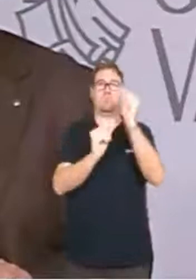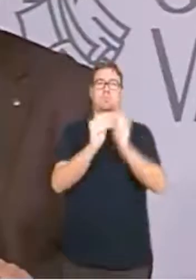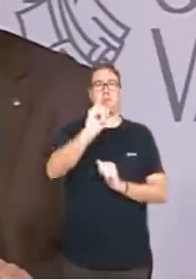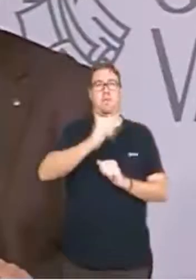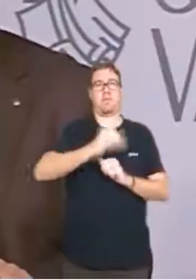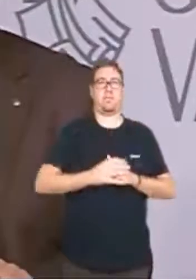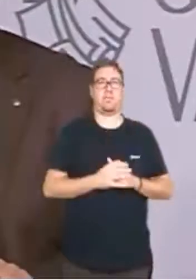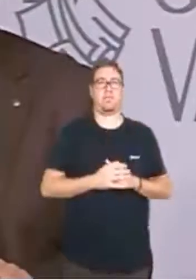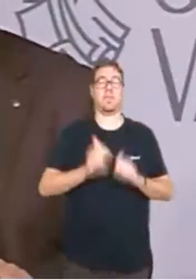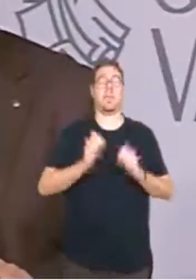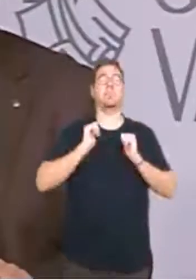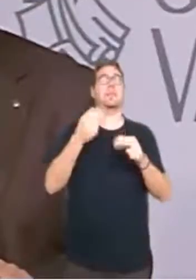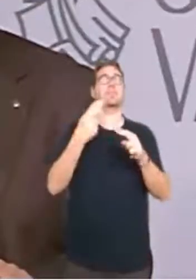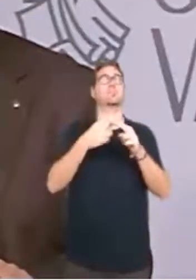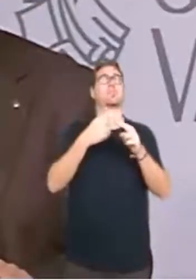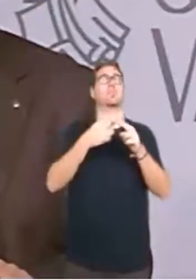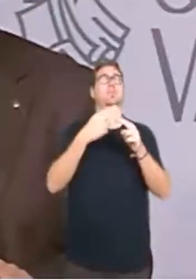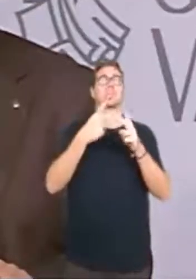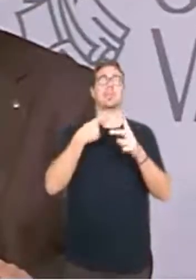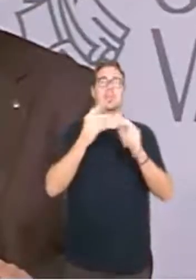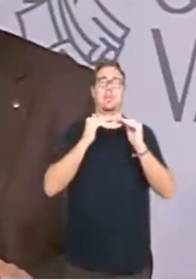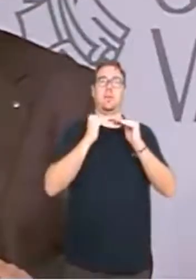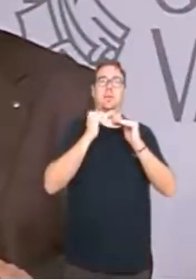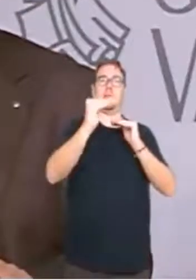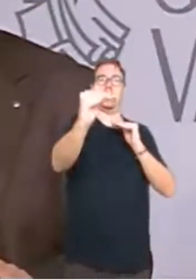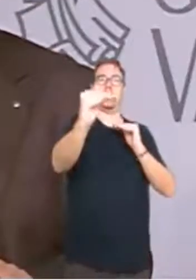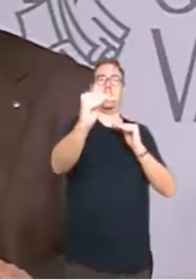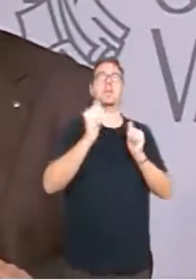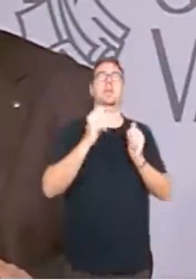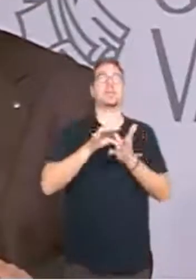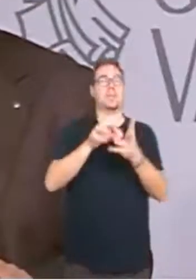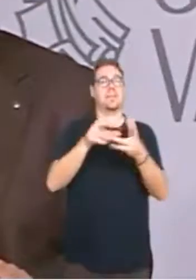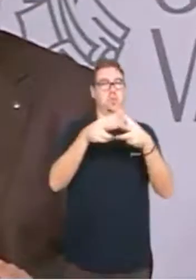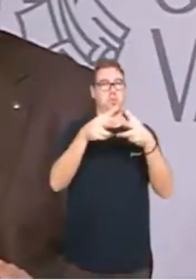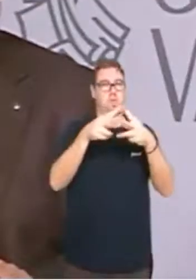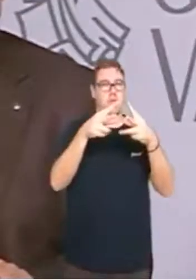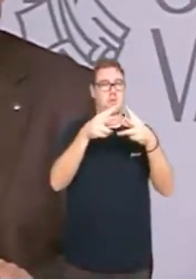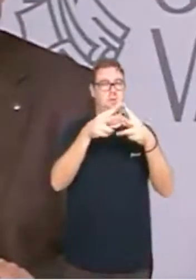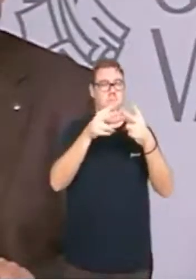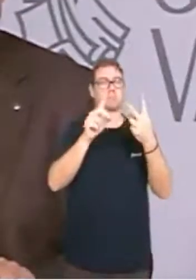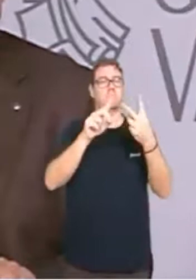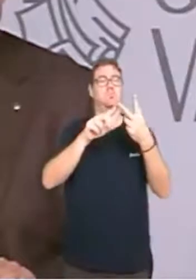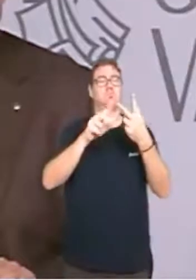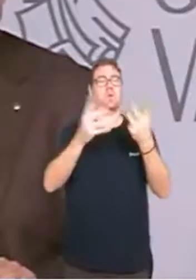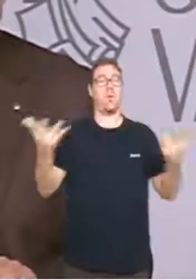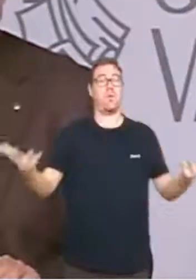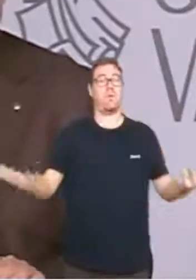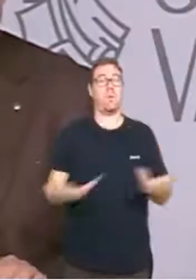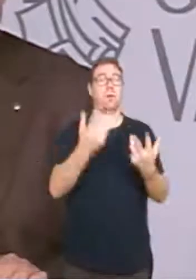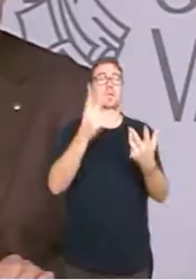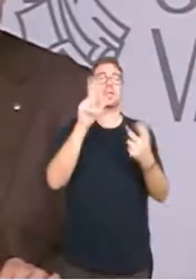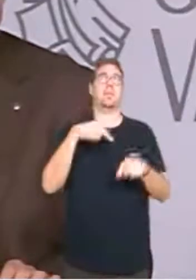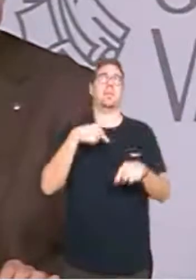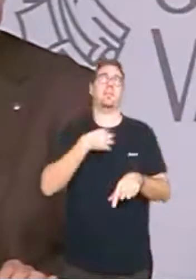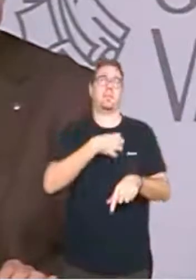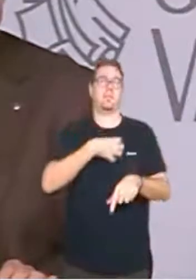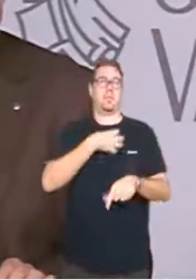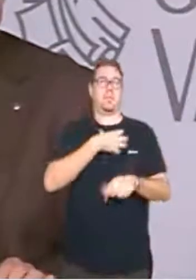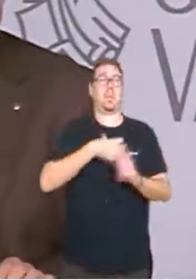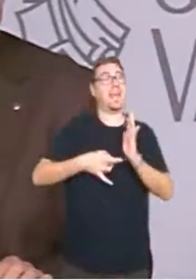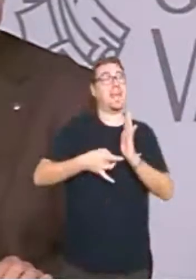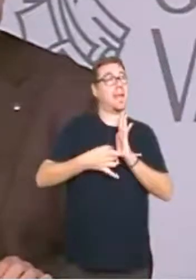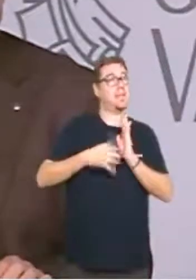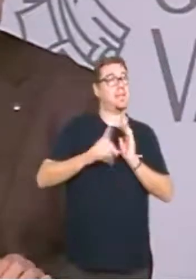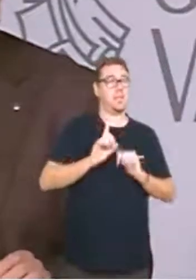Posem en marxa polítiques de sosteniment dels serveis socials, de foment també de l'ocupació de qualitat,